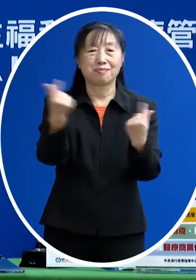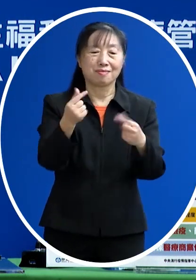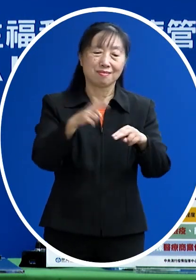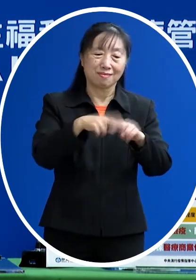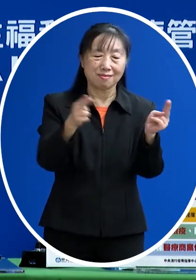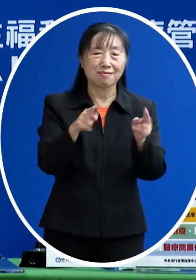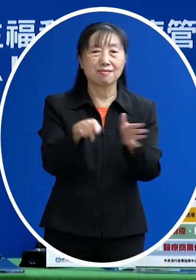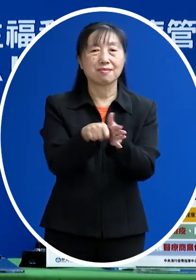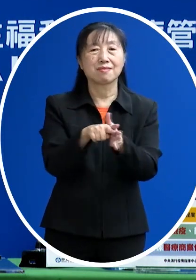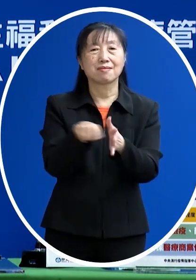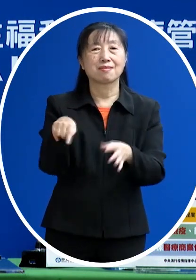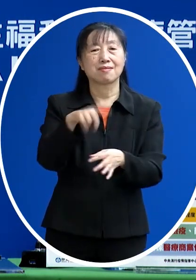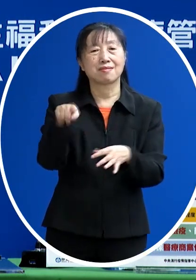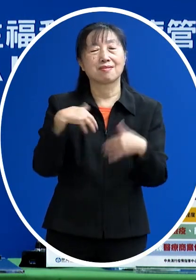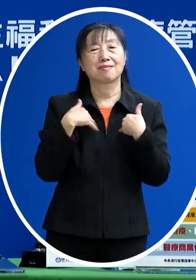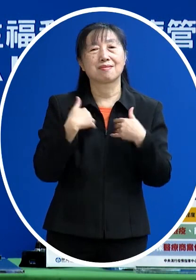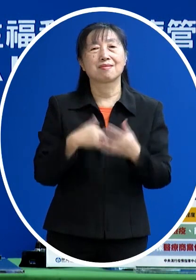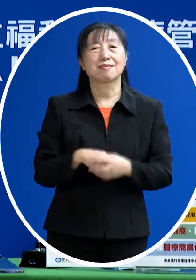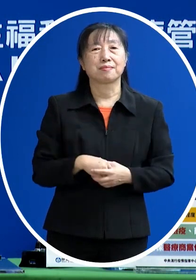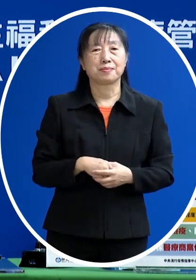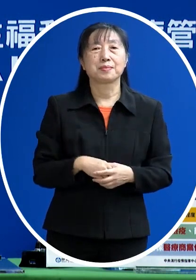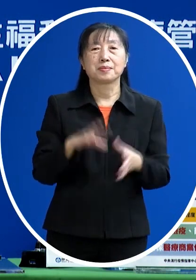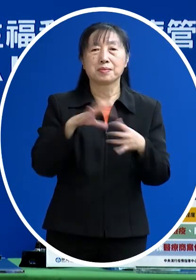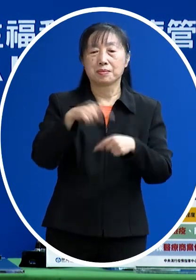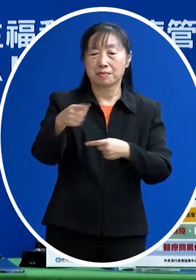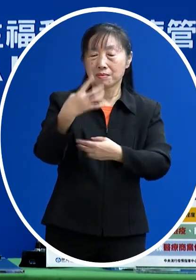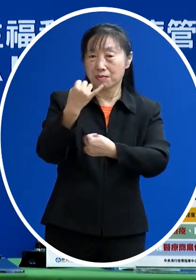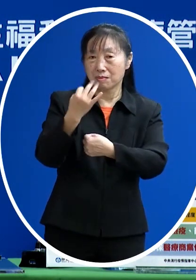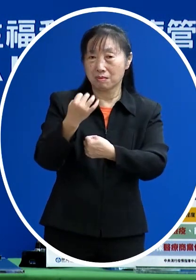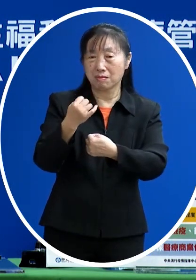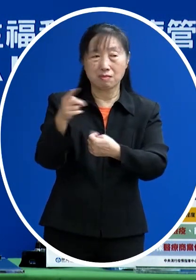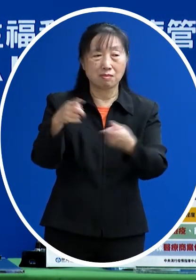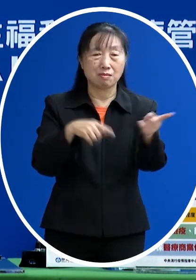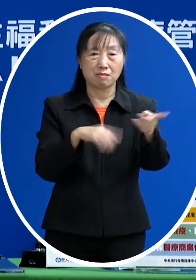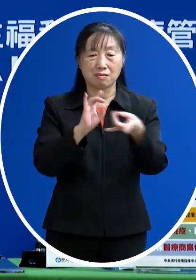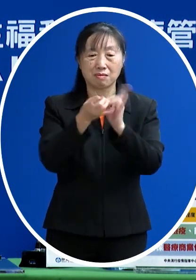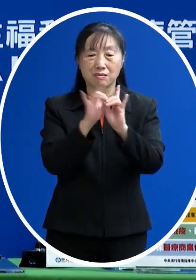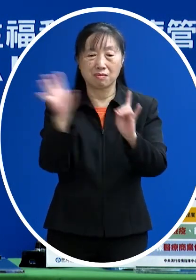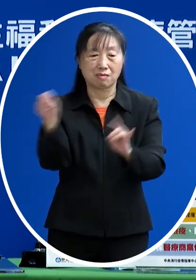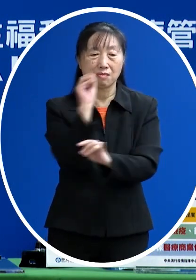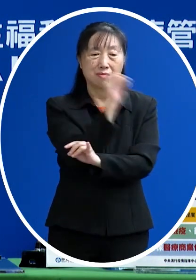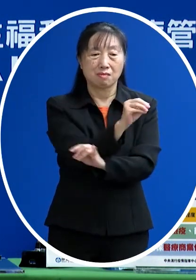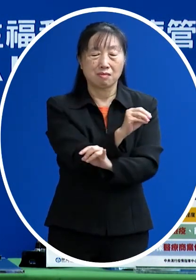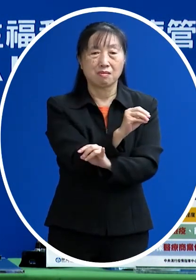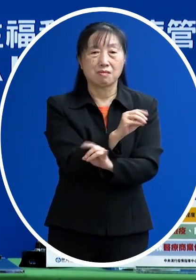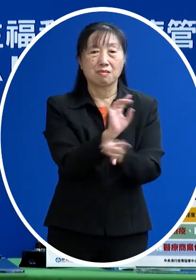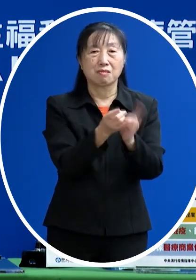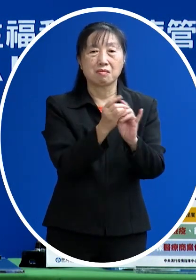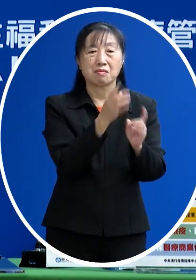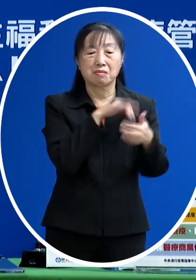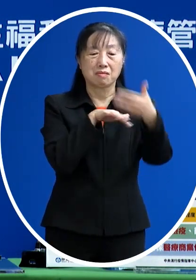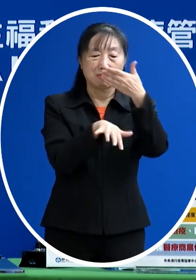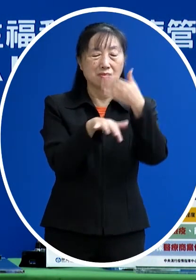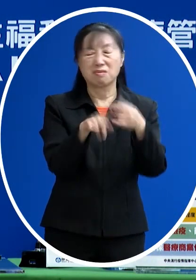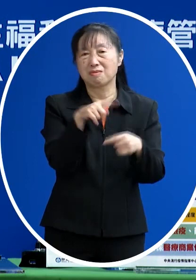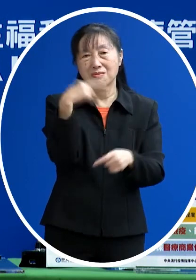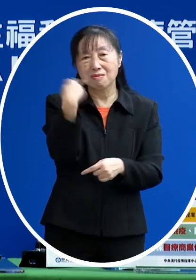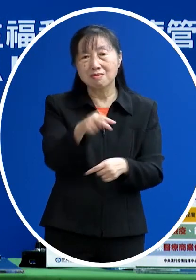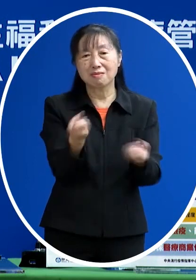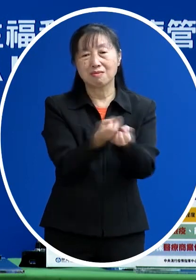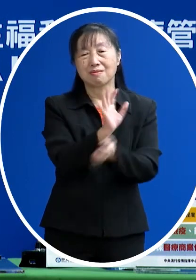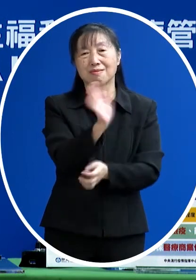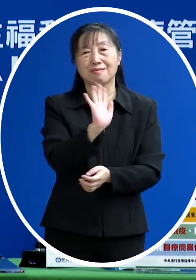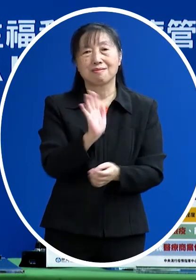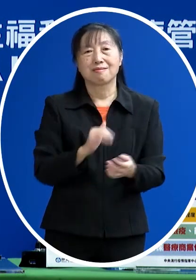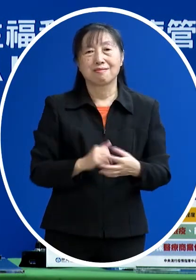那事實上大家也知道 那這樣的一個日期的措置 我希望不要再發生了那當然在